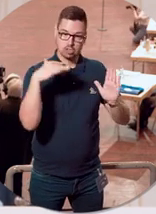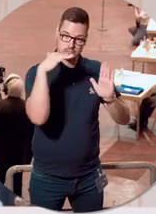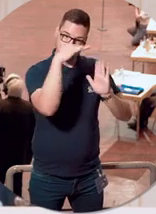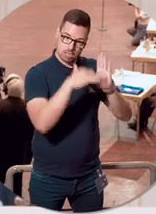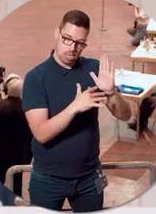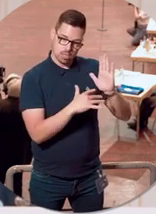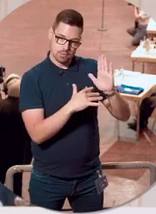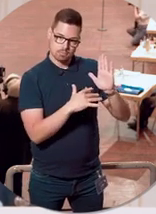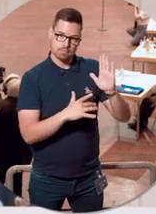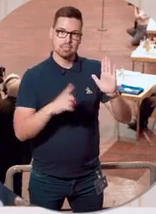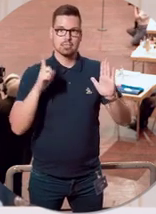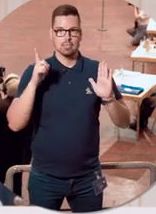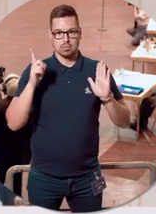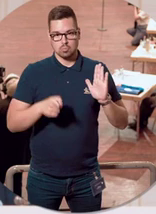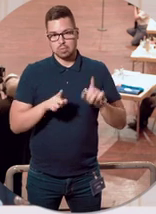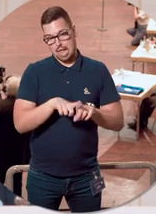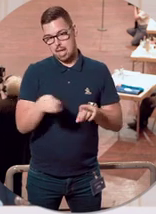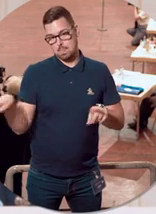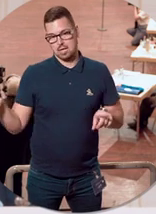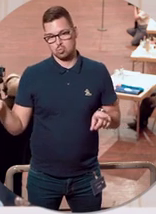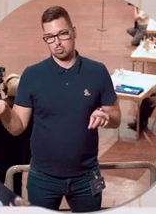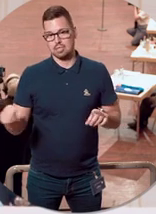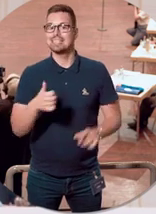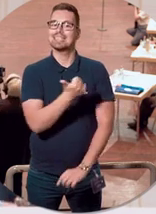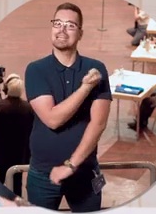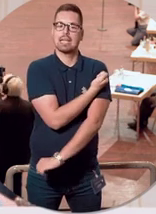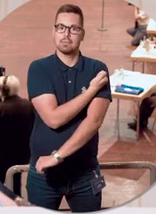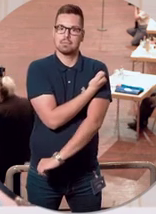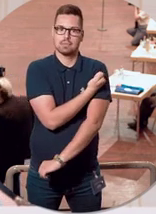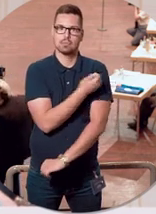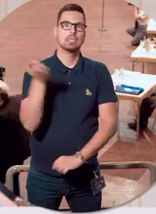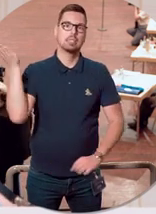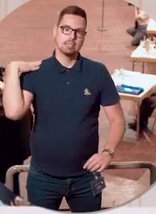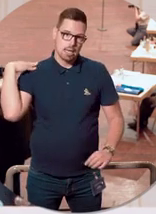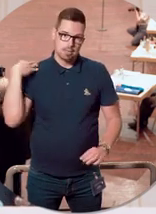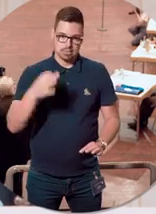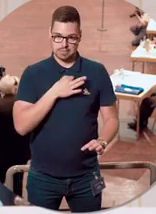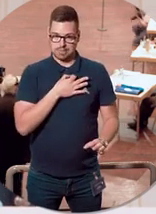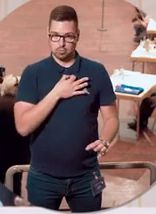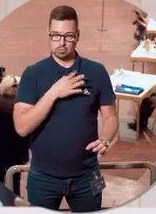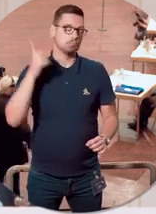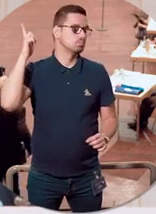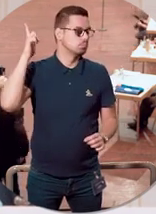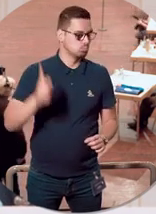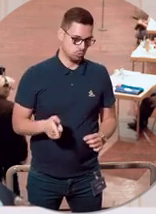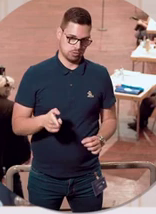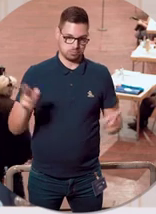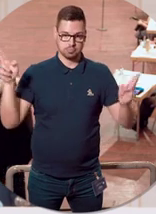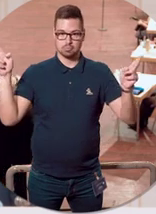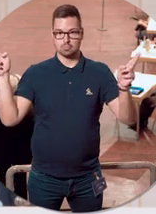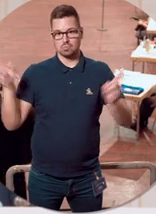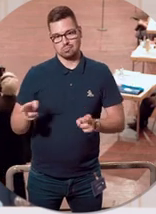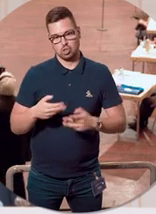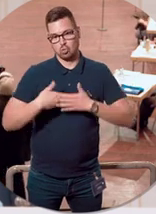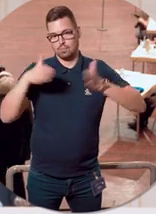dargelegt habe, daraus glasklar ableiten. Und geimpfte, ehemals infizierte Personen müssen von Einschränkungen